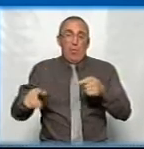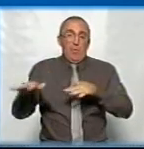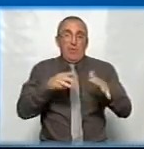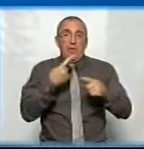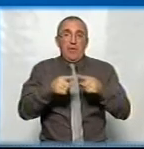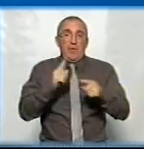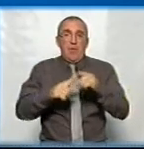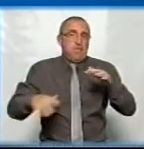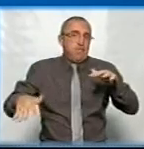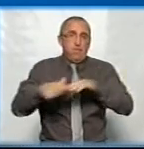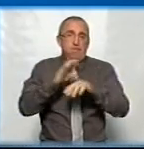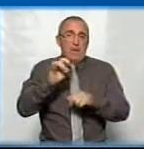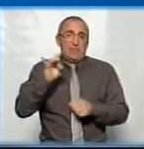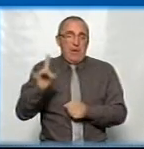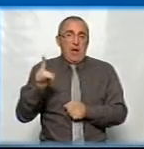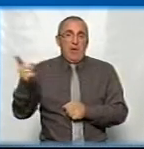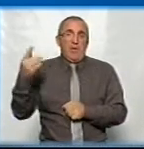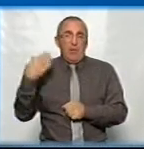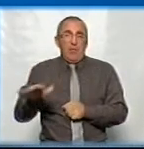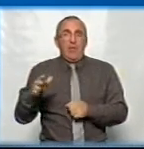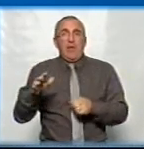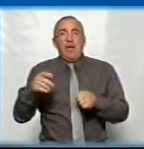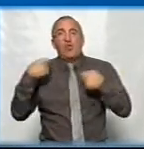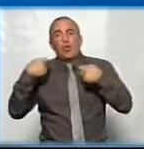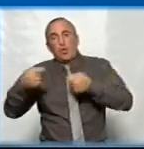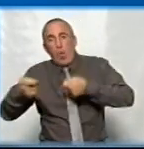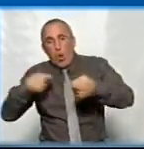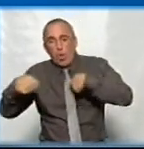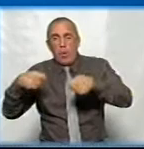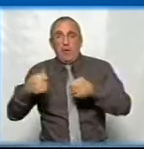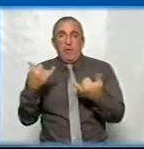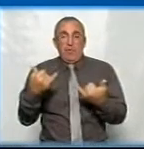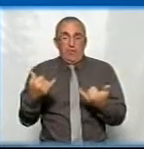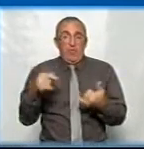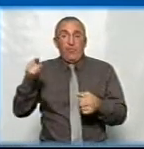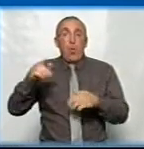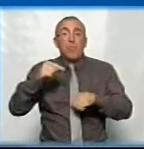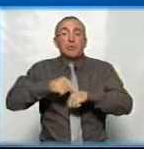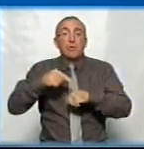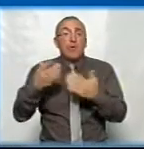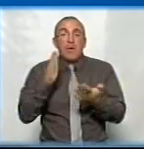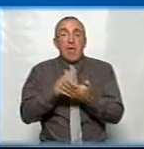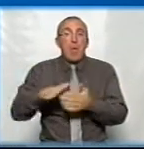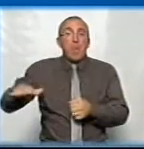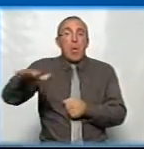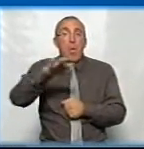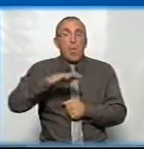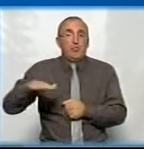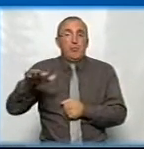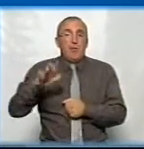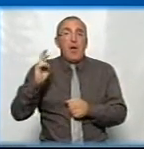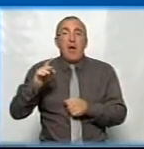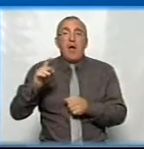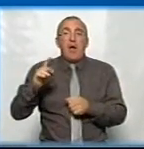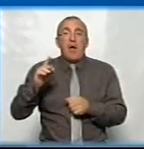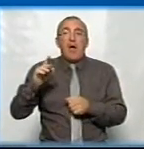Це свершенніший базар, який там із сезонної торговли. В принципі на сьогодні в тому состоянию, в якому є площадь, вона як фон